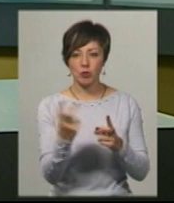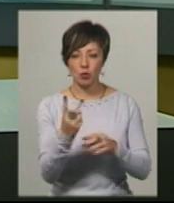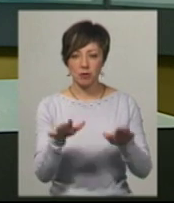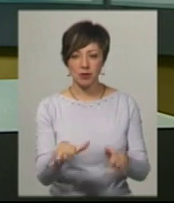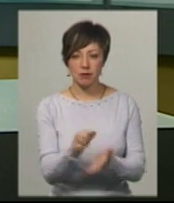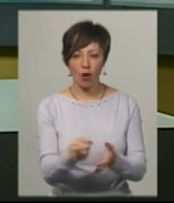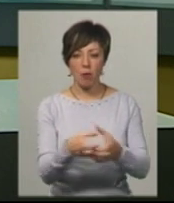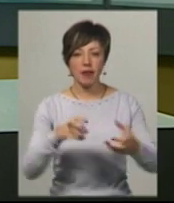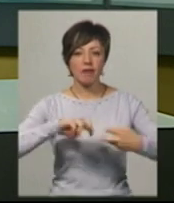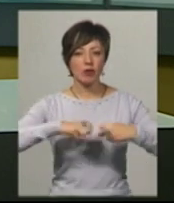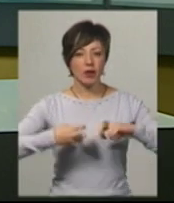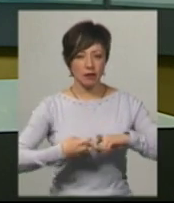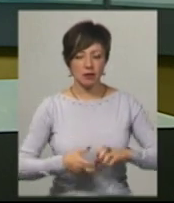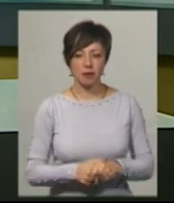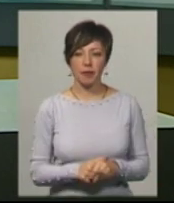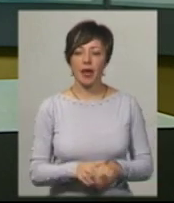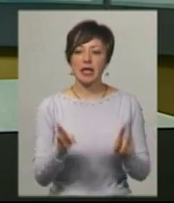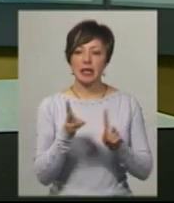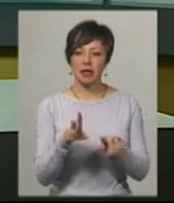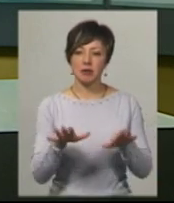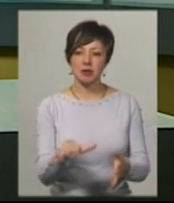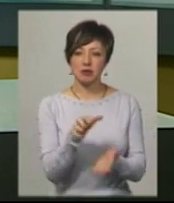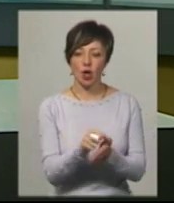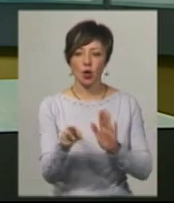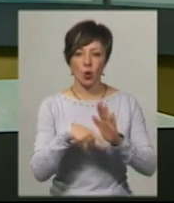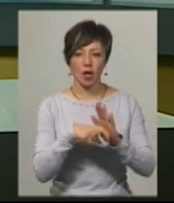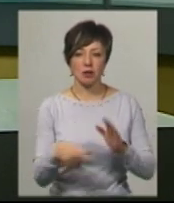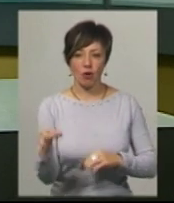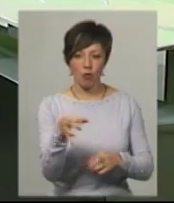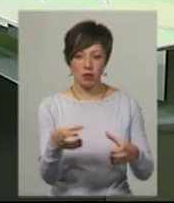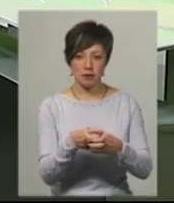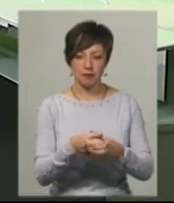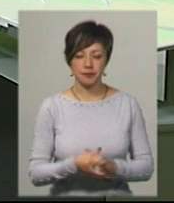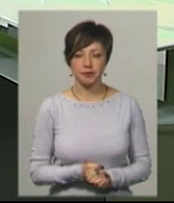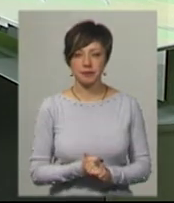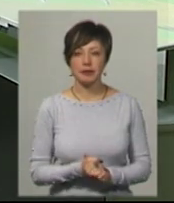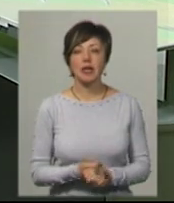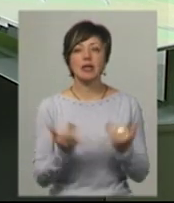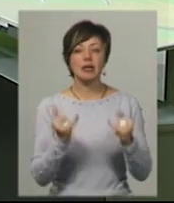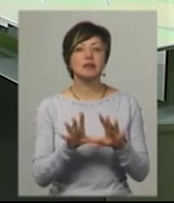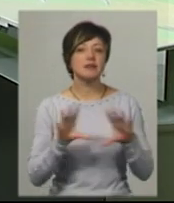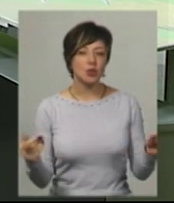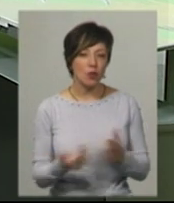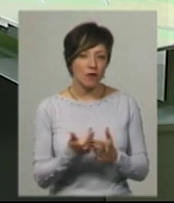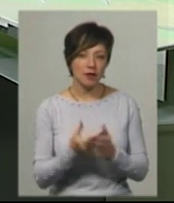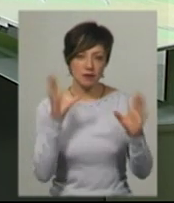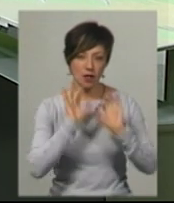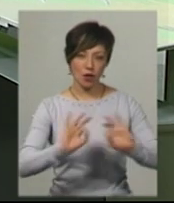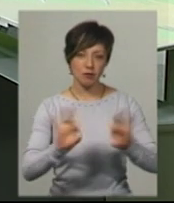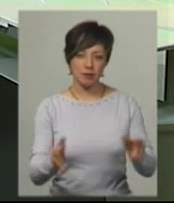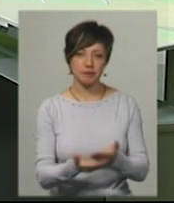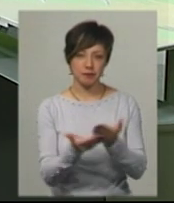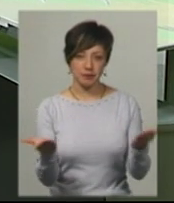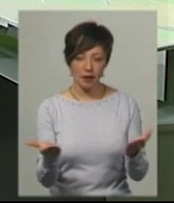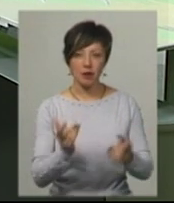здобула команда з Івано-Франківська. Бронза у команди з Донецької області. Наразі це всі новини, які ми встигли для вас